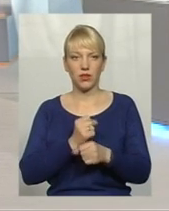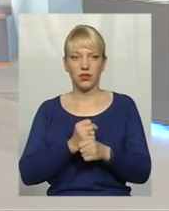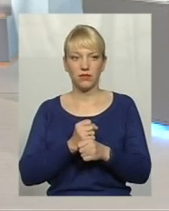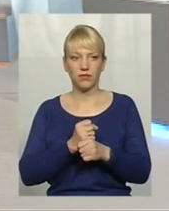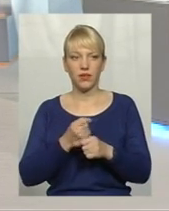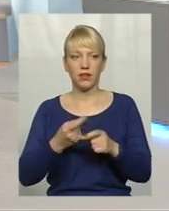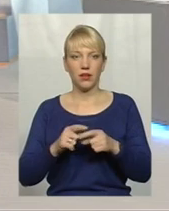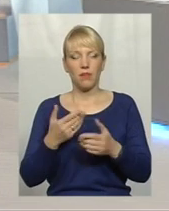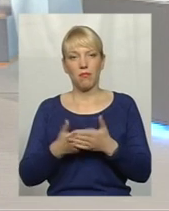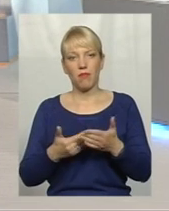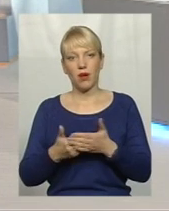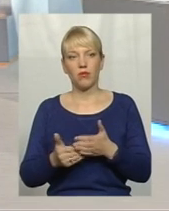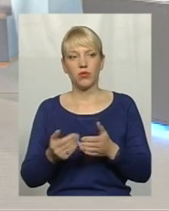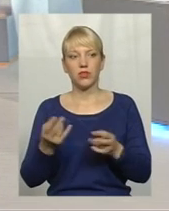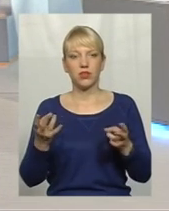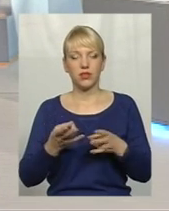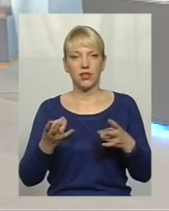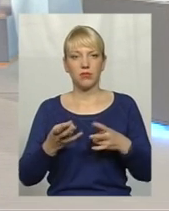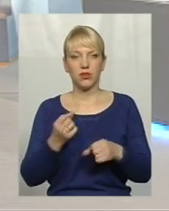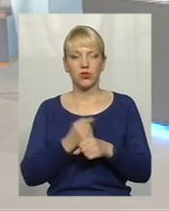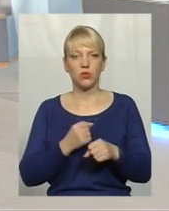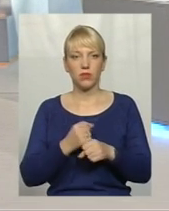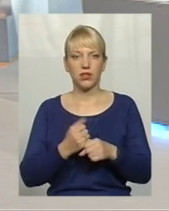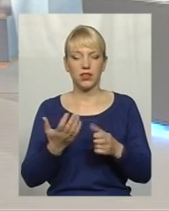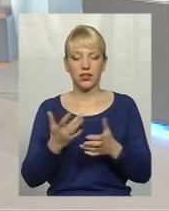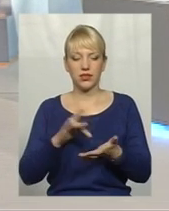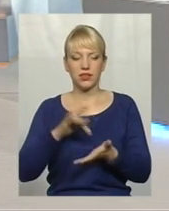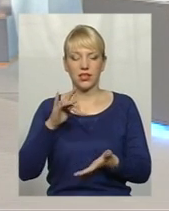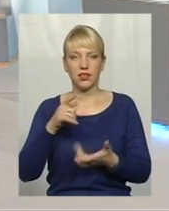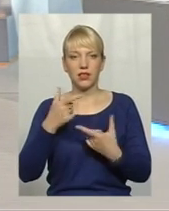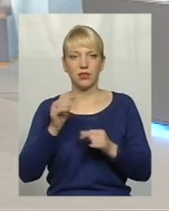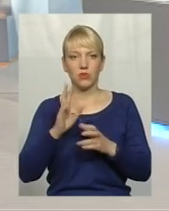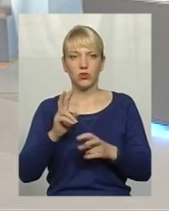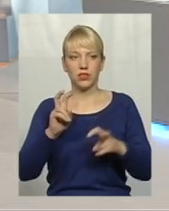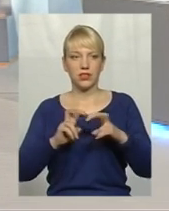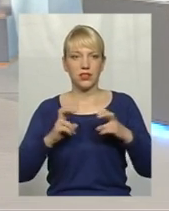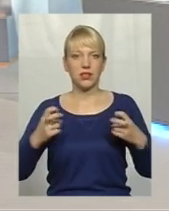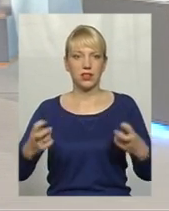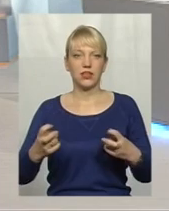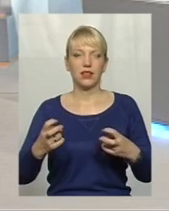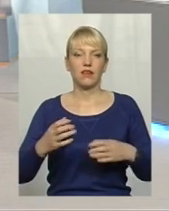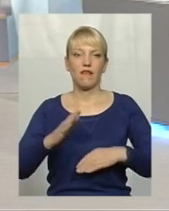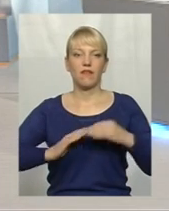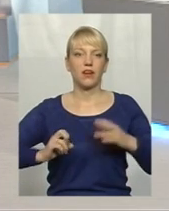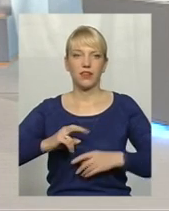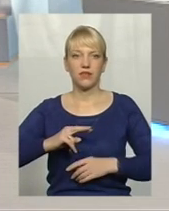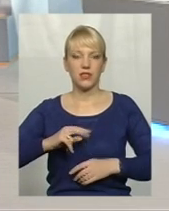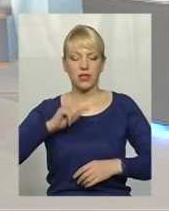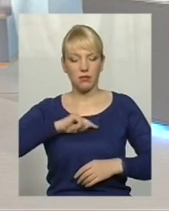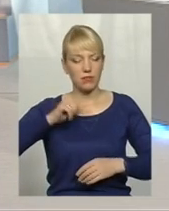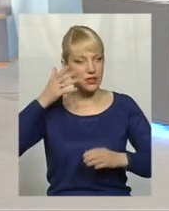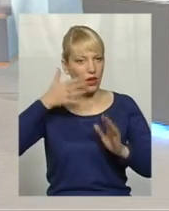Мабуть, треба зробити якийсь центр, де будуть сидіти фахівці-психологи.